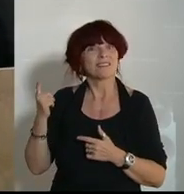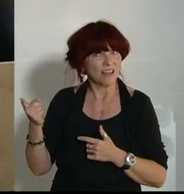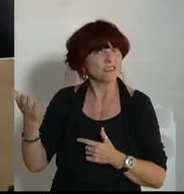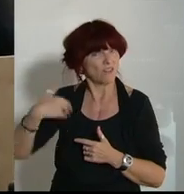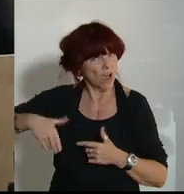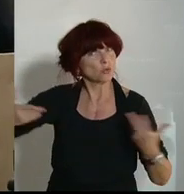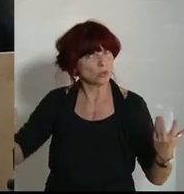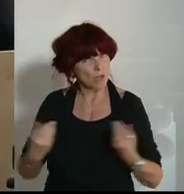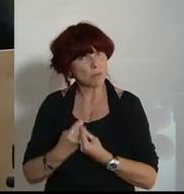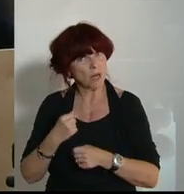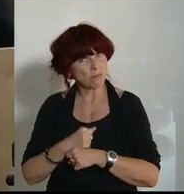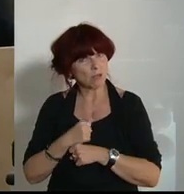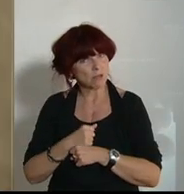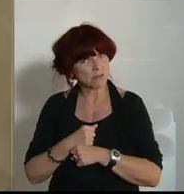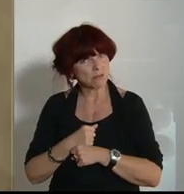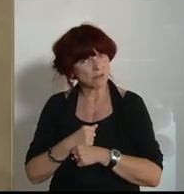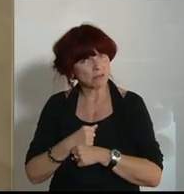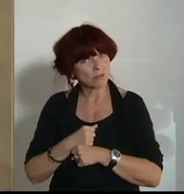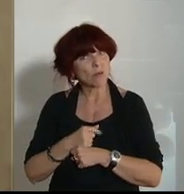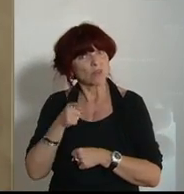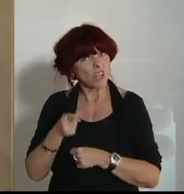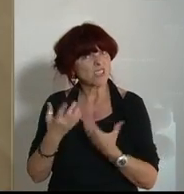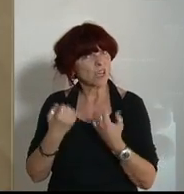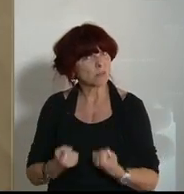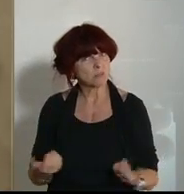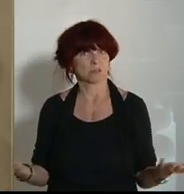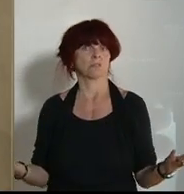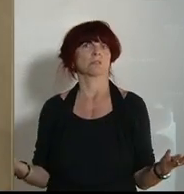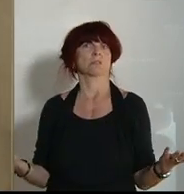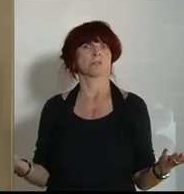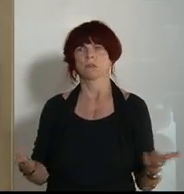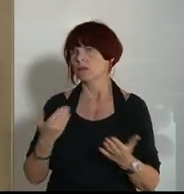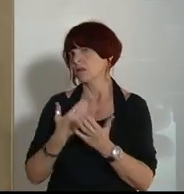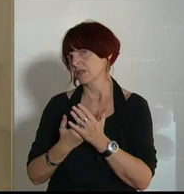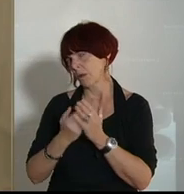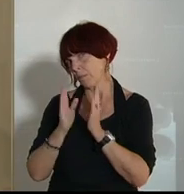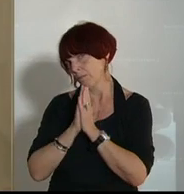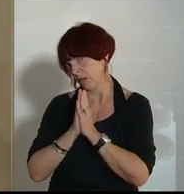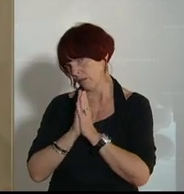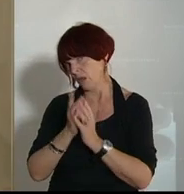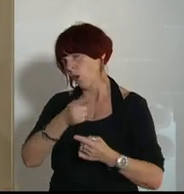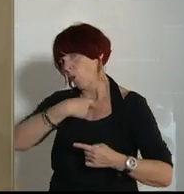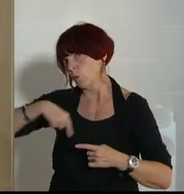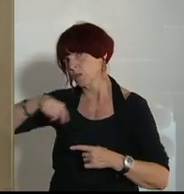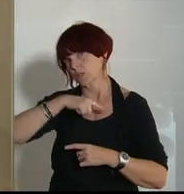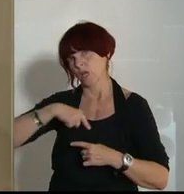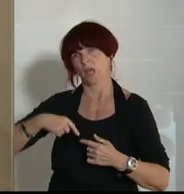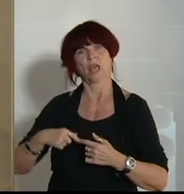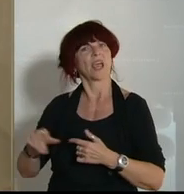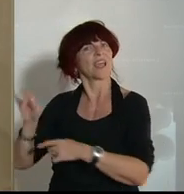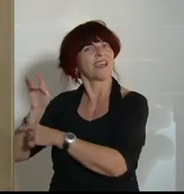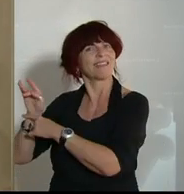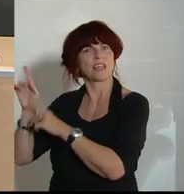Kooperation sein müsste, vor. Und deswegen, bitte, nehmen Sie unsere Kritik nicht immer persönlich. Wir